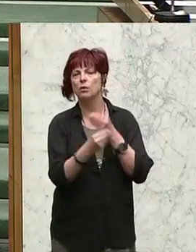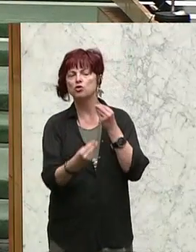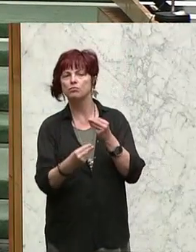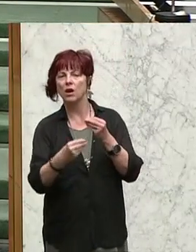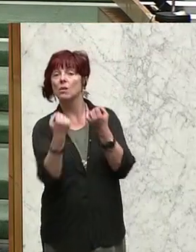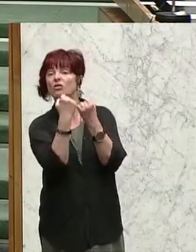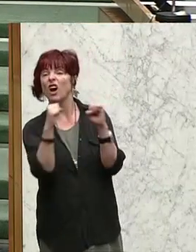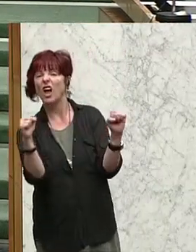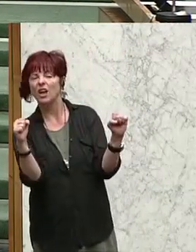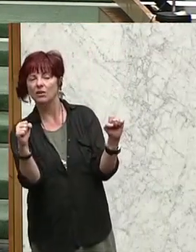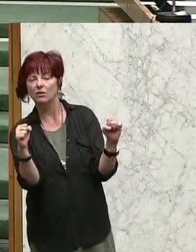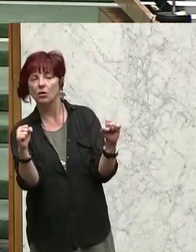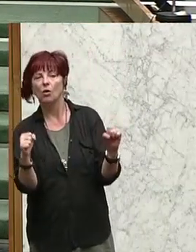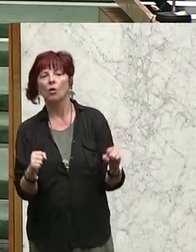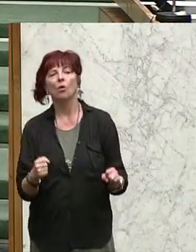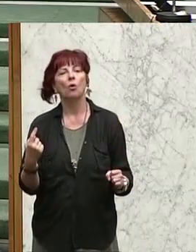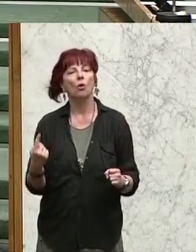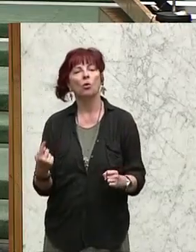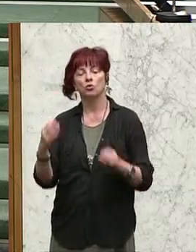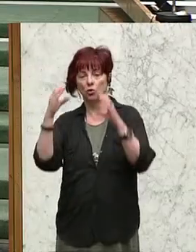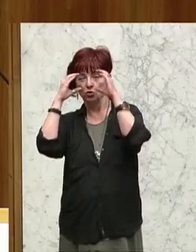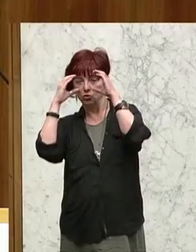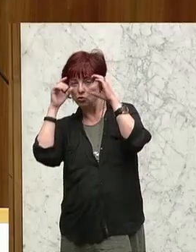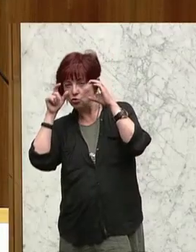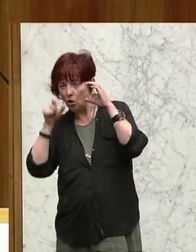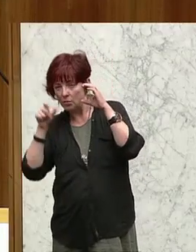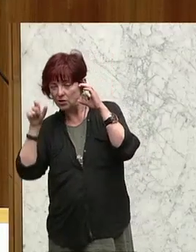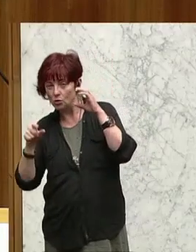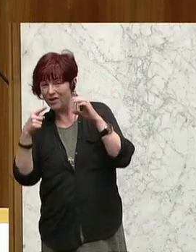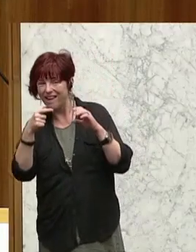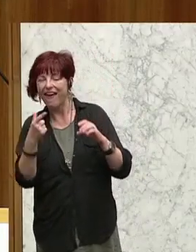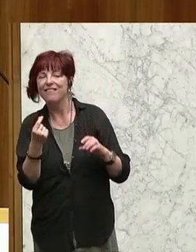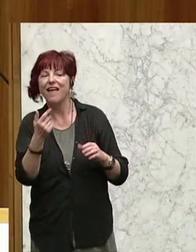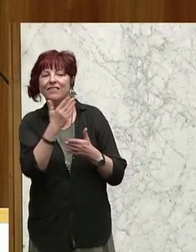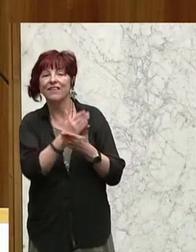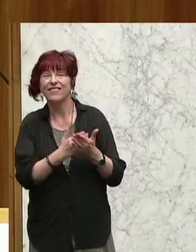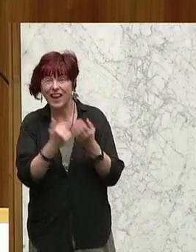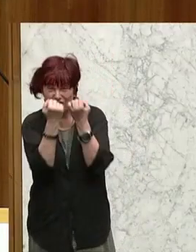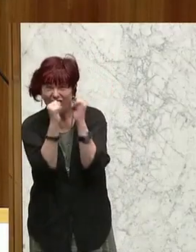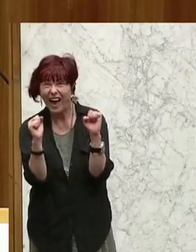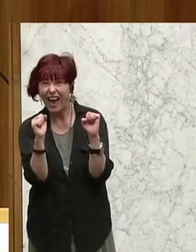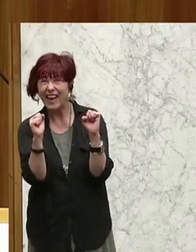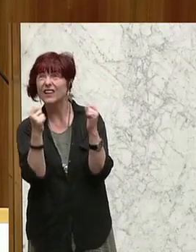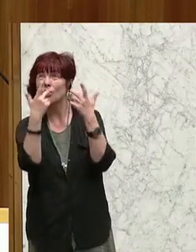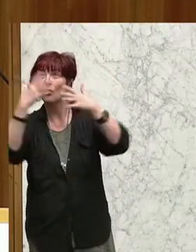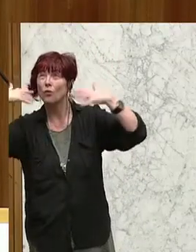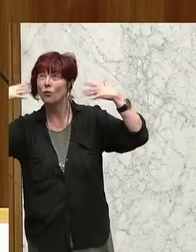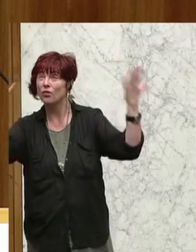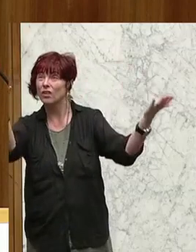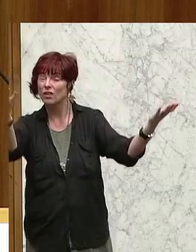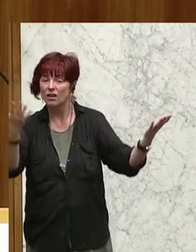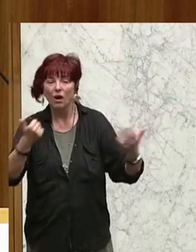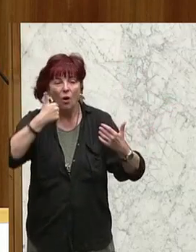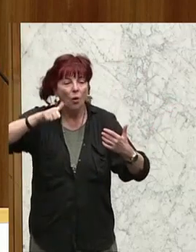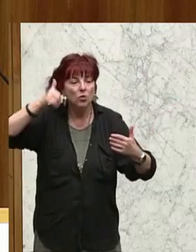Und auf der Zuschauertribüne steht ein Elternteil, der vielleicht rauchen will, im Freien wohlgemerkt. Und da können 100 Meter um ihn